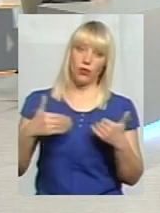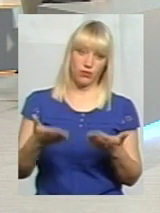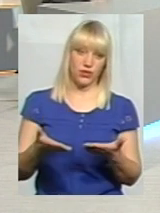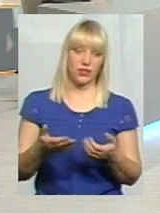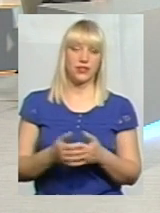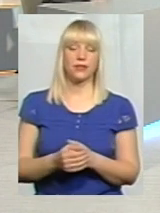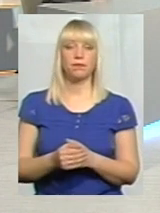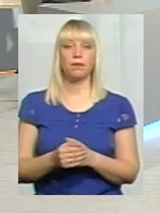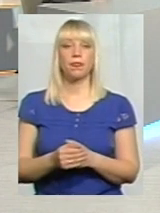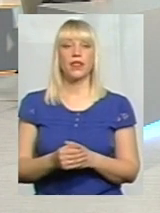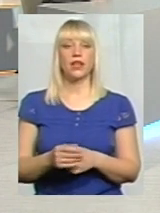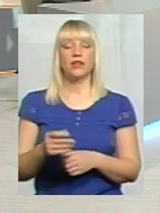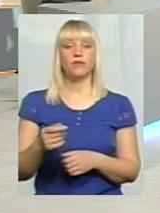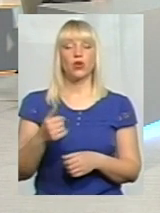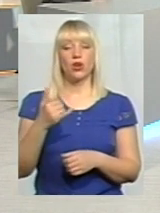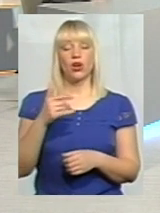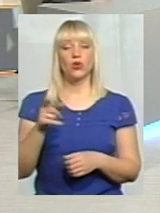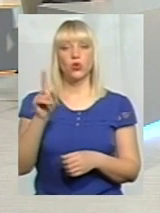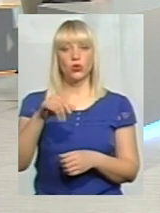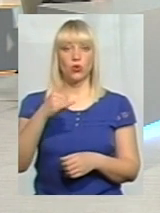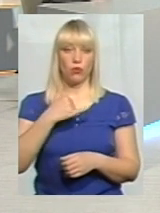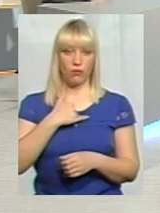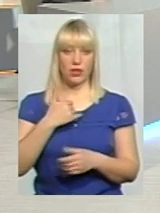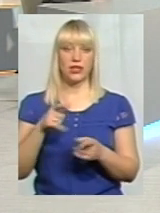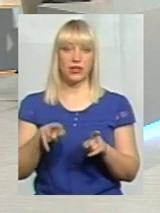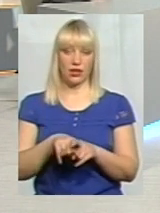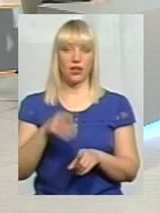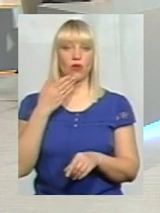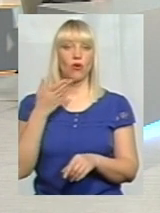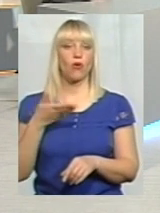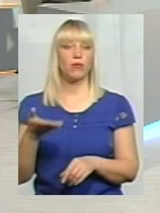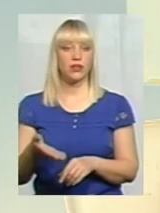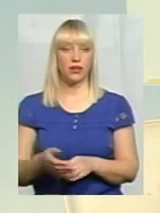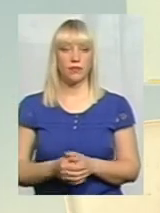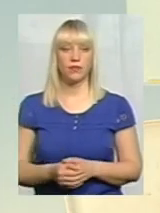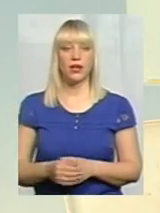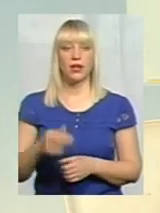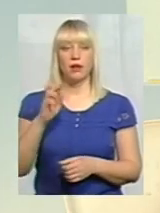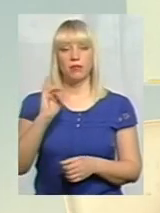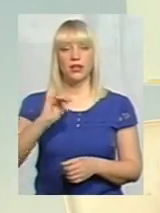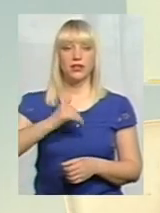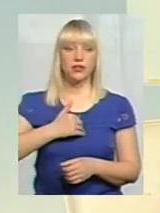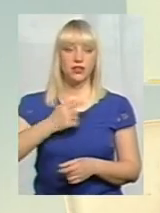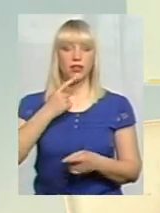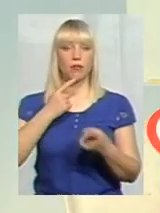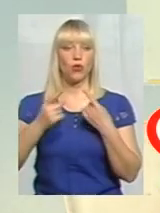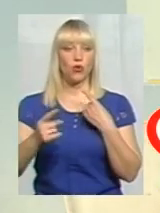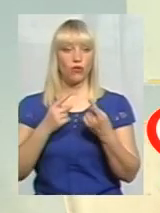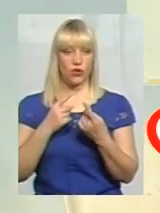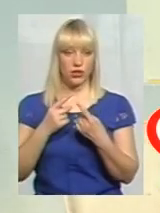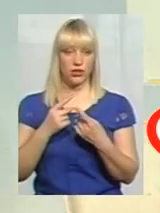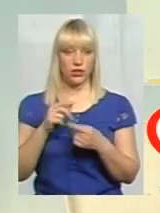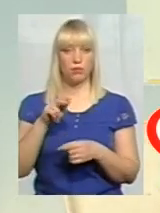Так, тоді в мене просто коментар, напевно. Я хотіла поговорити, напевно,